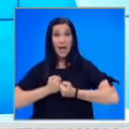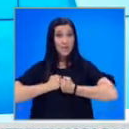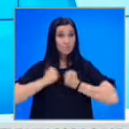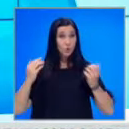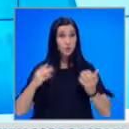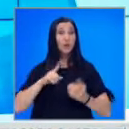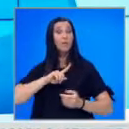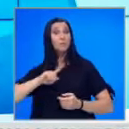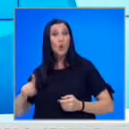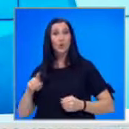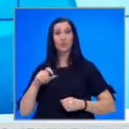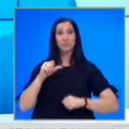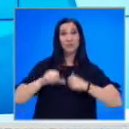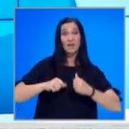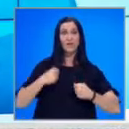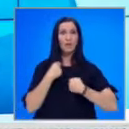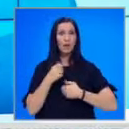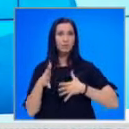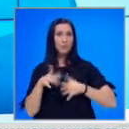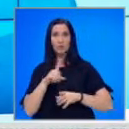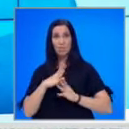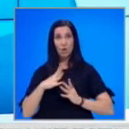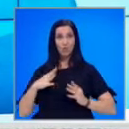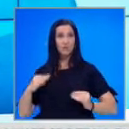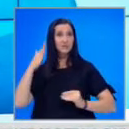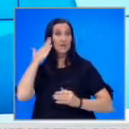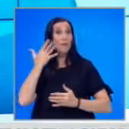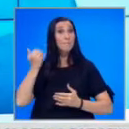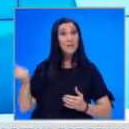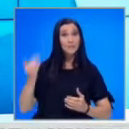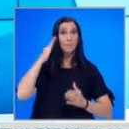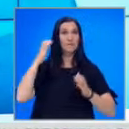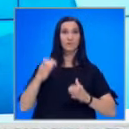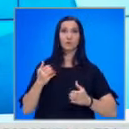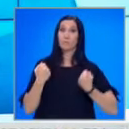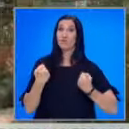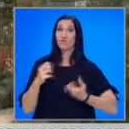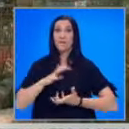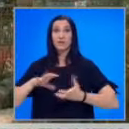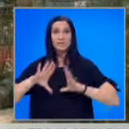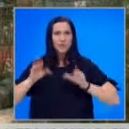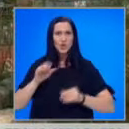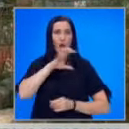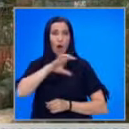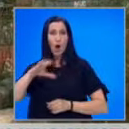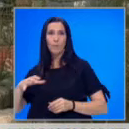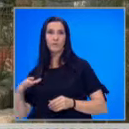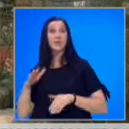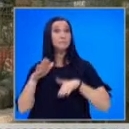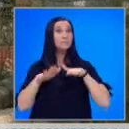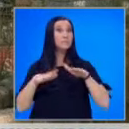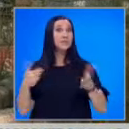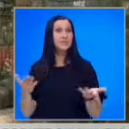огневът и тъгата на хората не отихва, страната е без правителство и преживява криза във всички области. Следите по